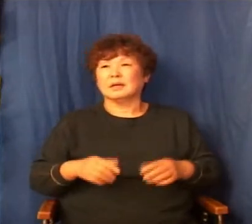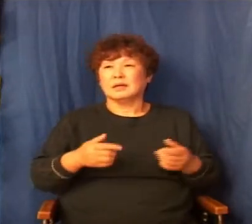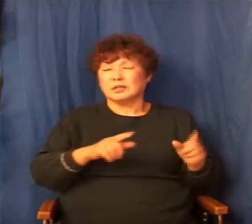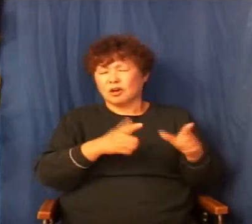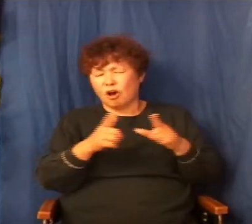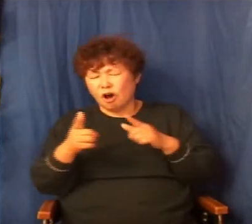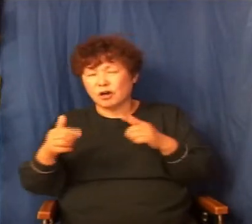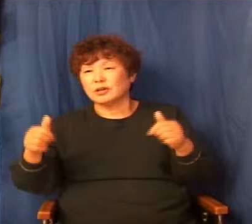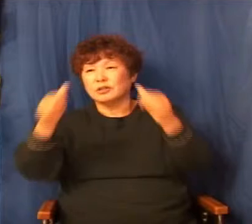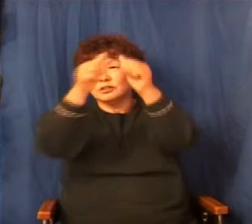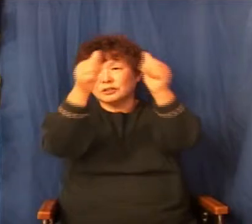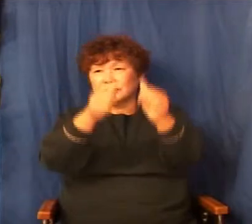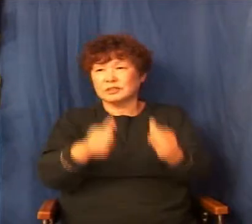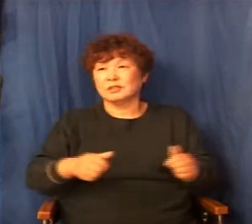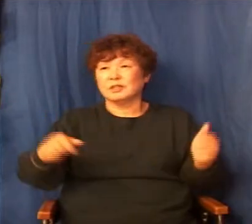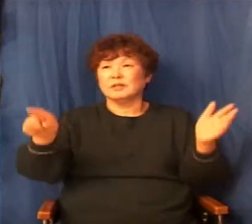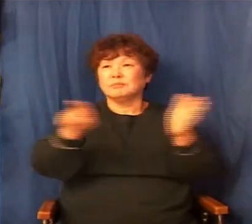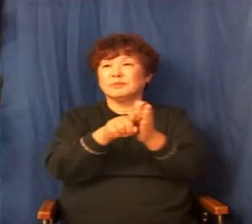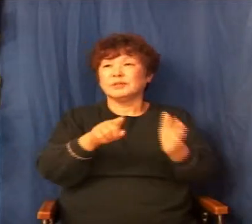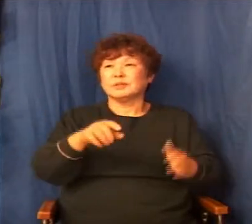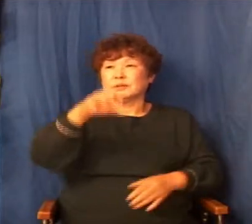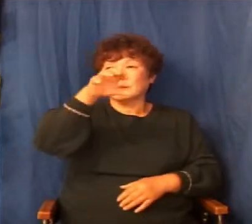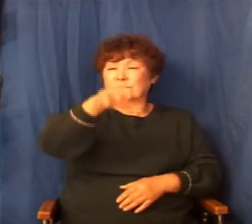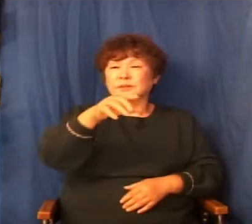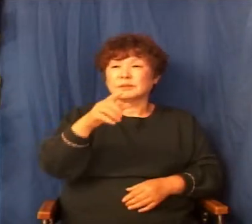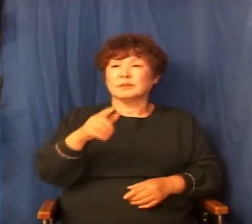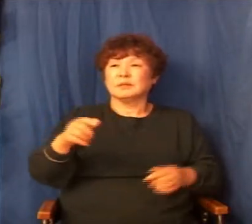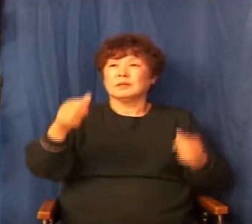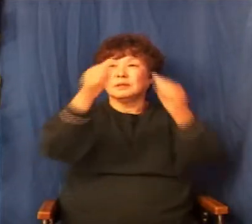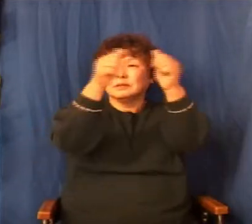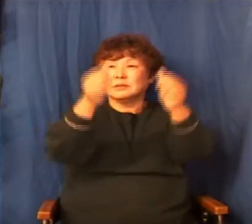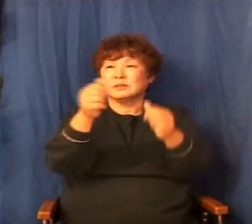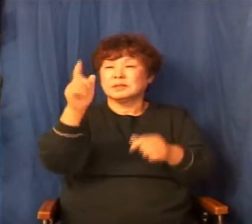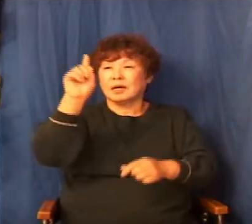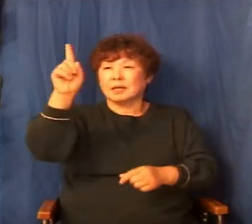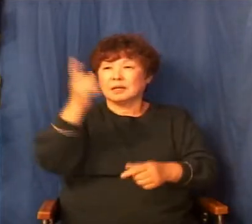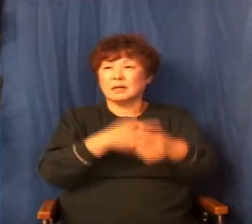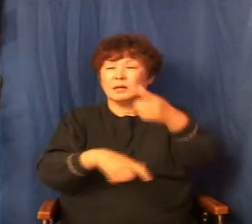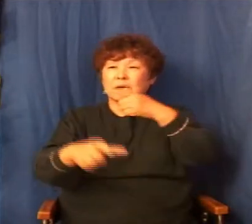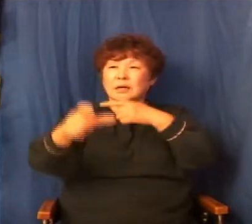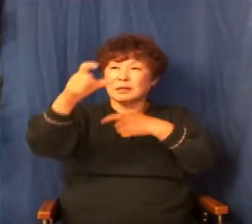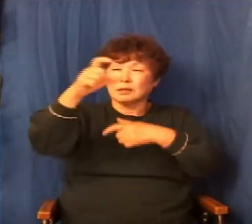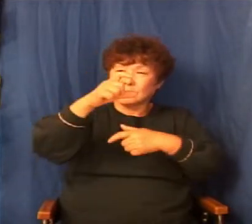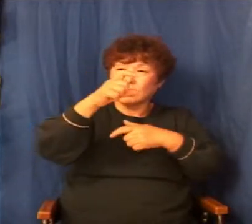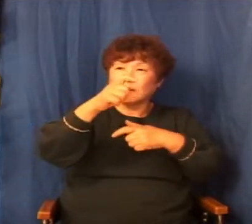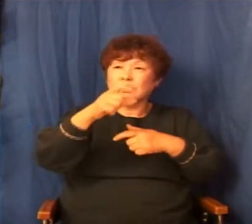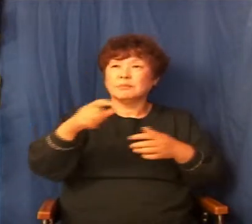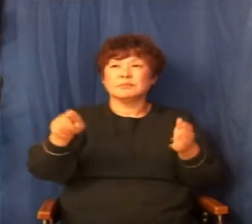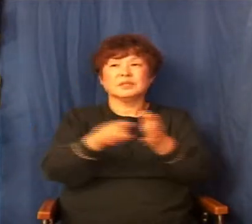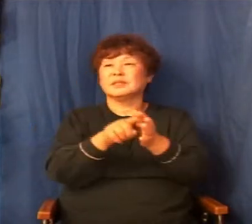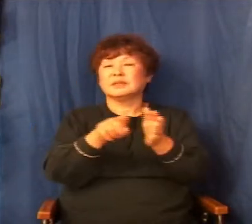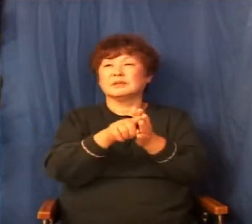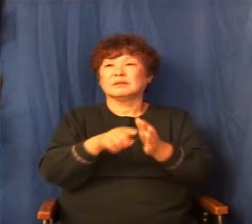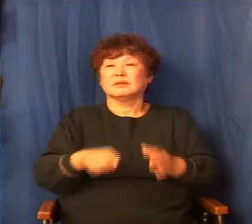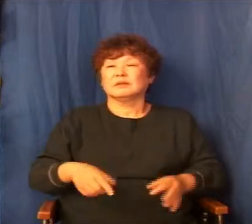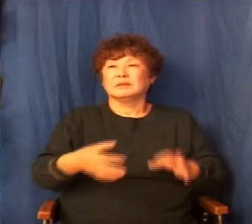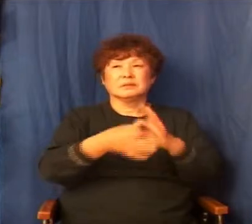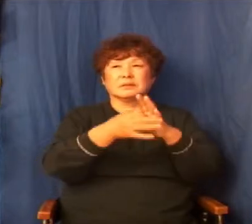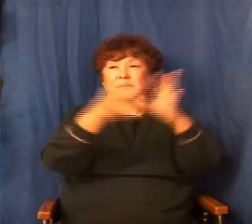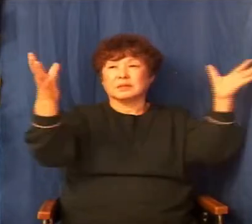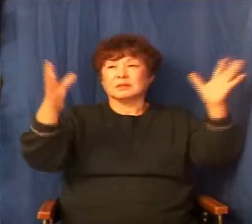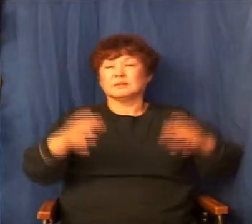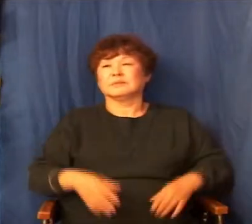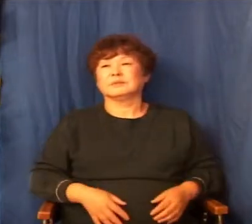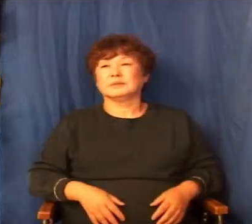별거 아닌 거예요 그게 들어가서 나머지를 다 버리게 해야 되는 거죠 이제 그런데